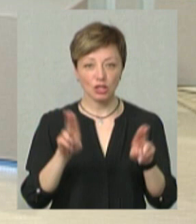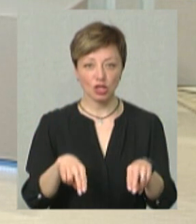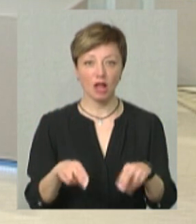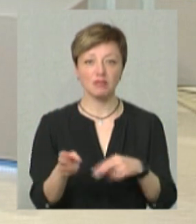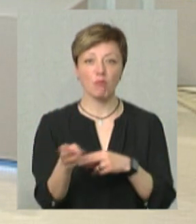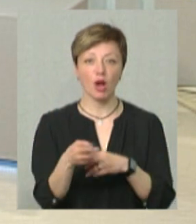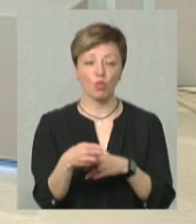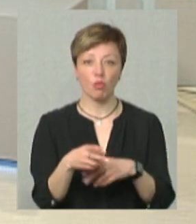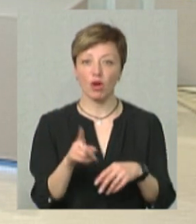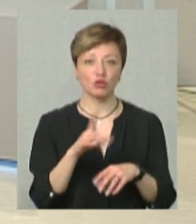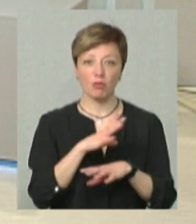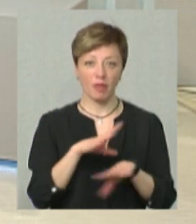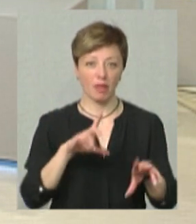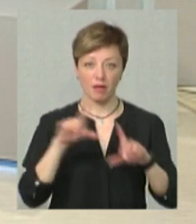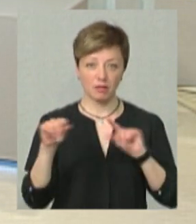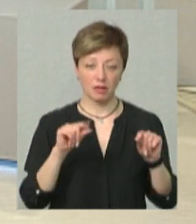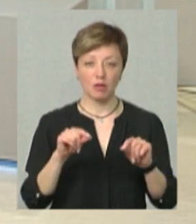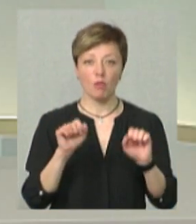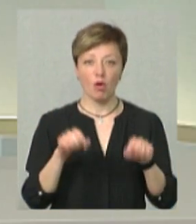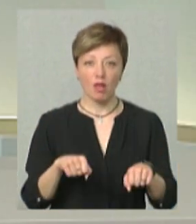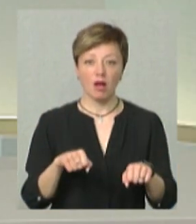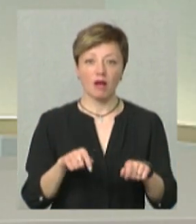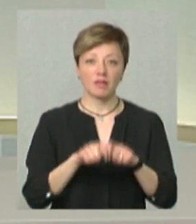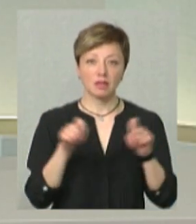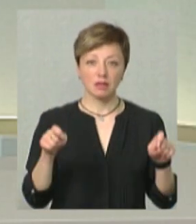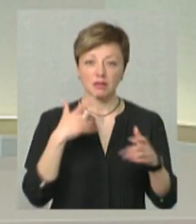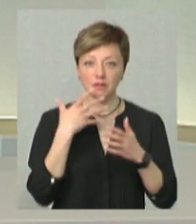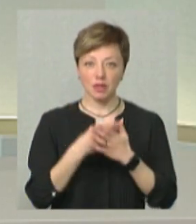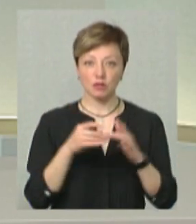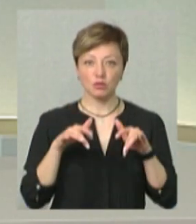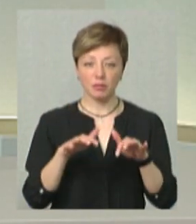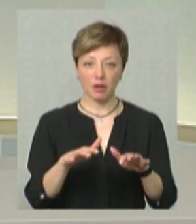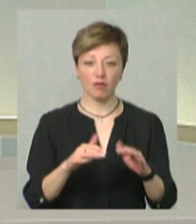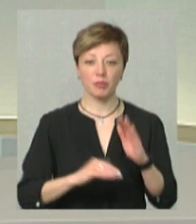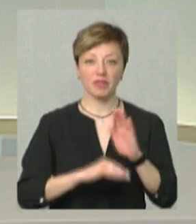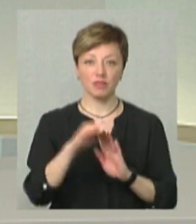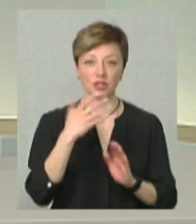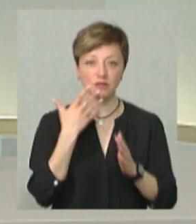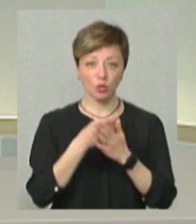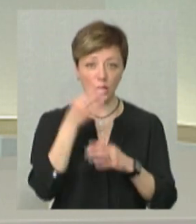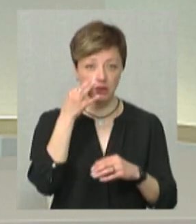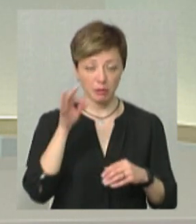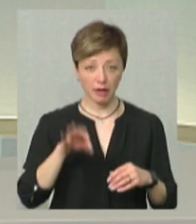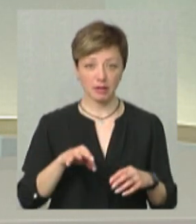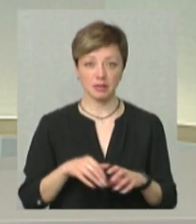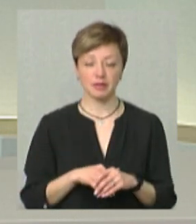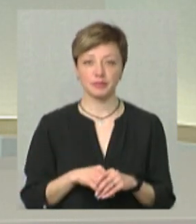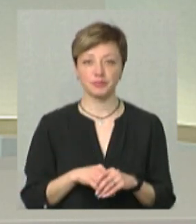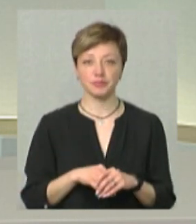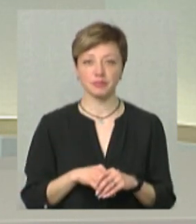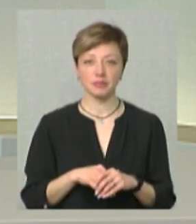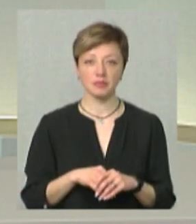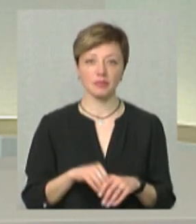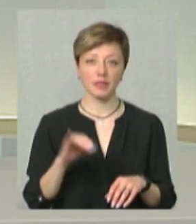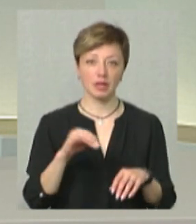Маріуполі. Вона могла відкрити власну справу, підвищити свою експертність і